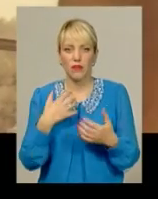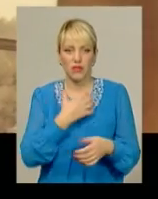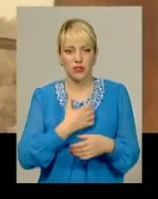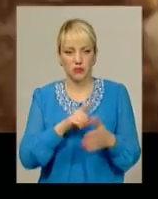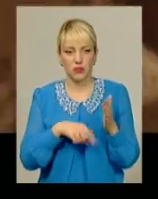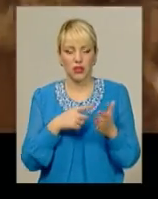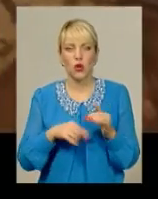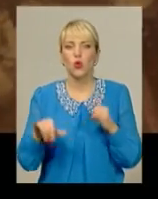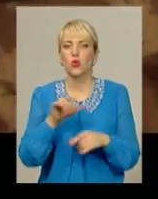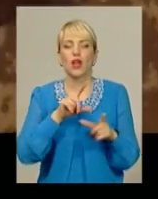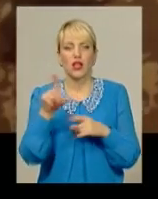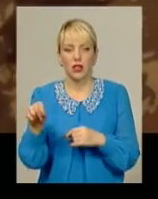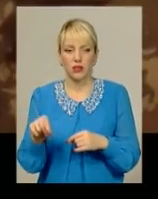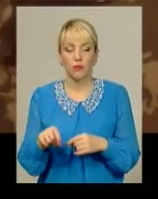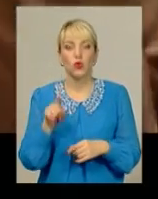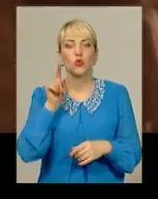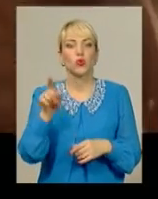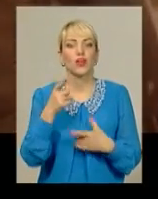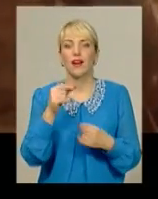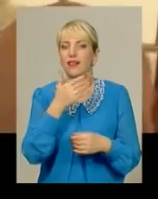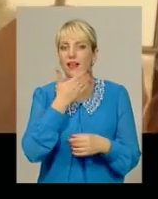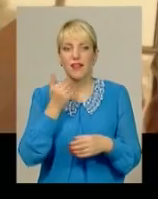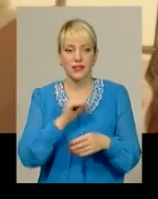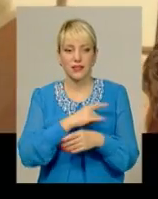Туди люди? Туди, не стріляють.